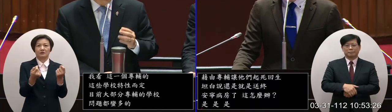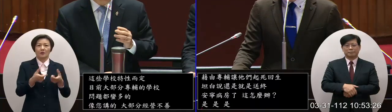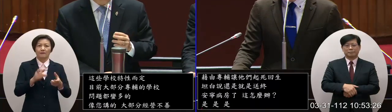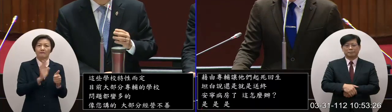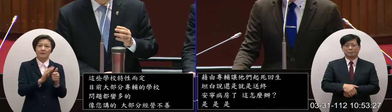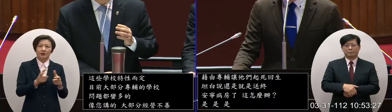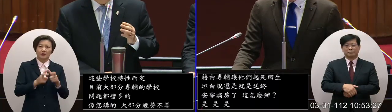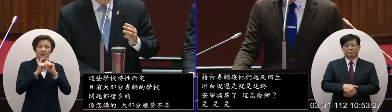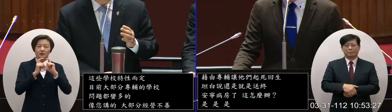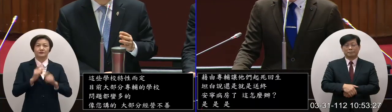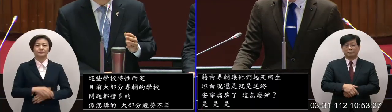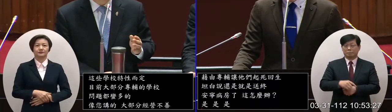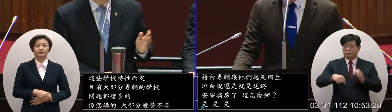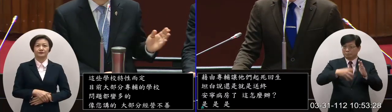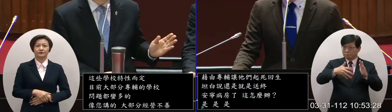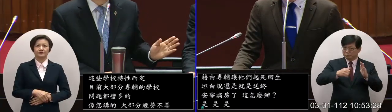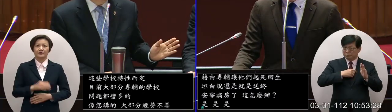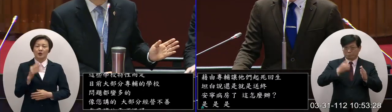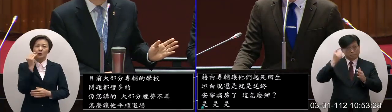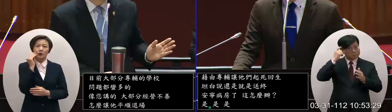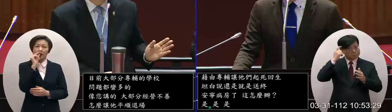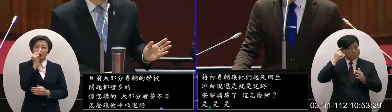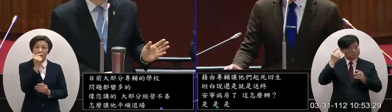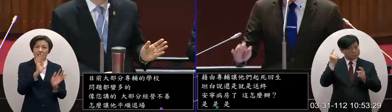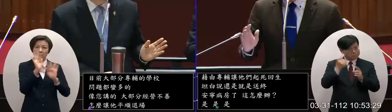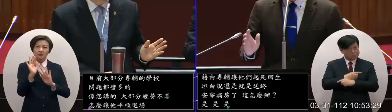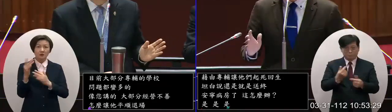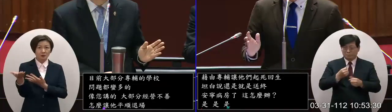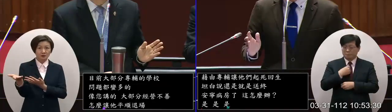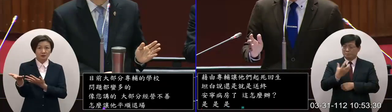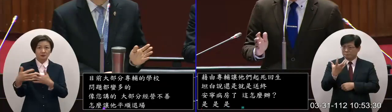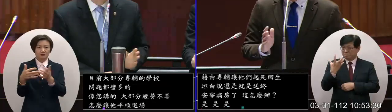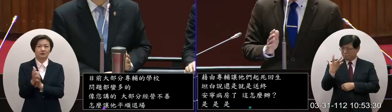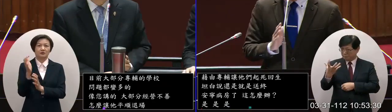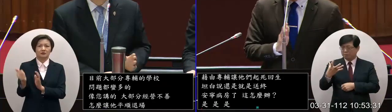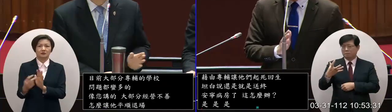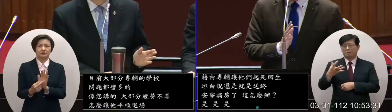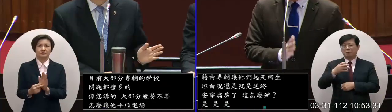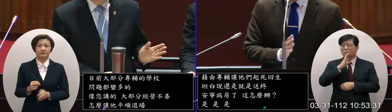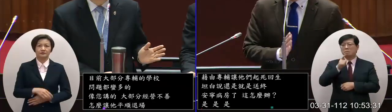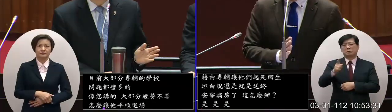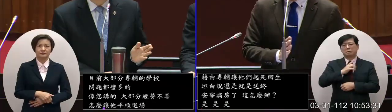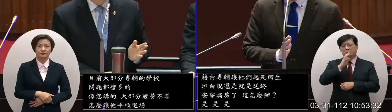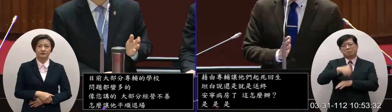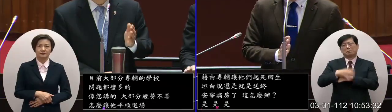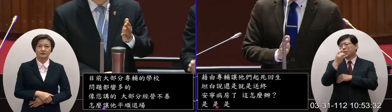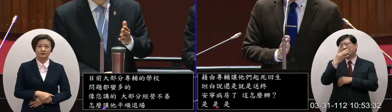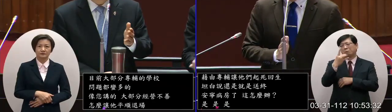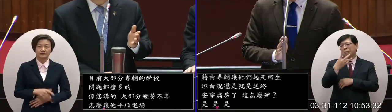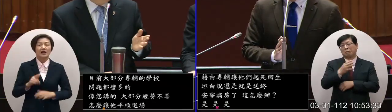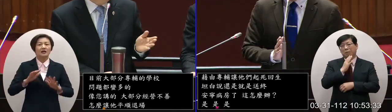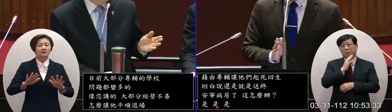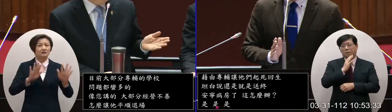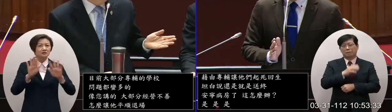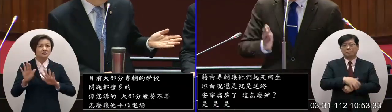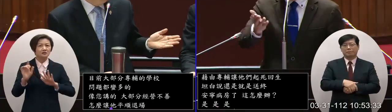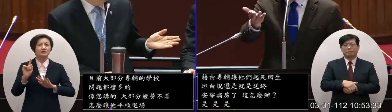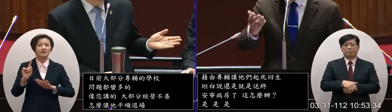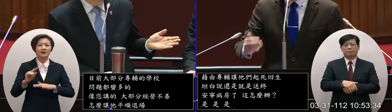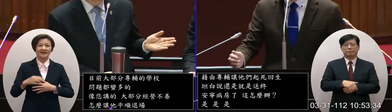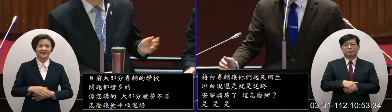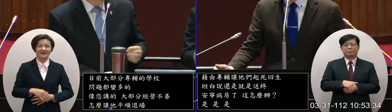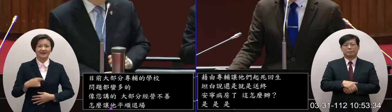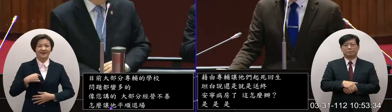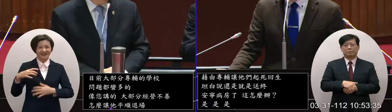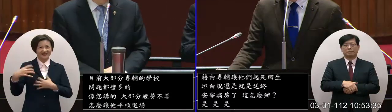個別的情況所以醫師也是認為說大概專服就是代表他就救不活了現在的情形